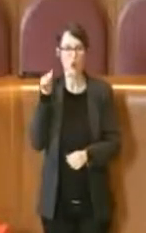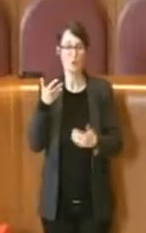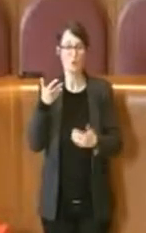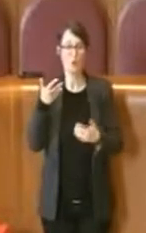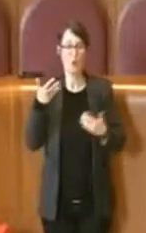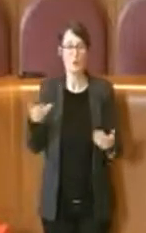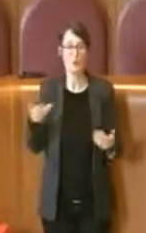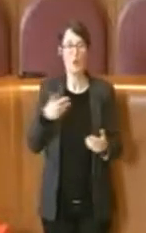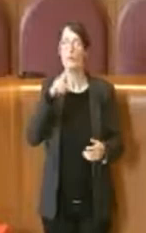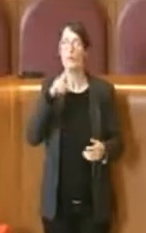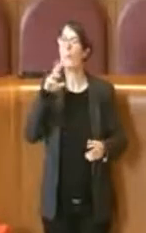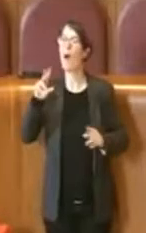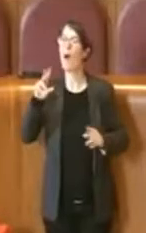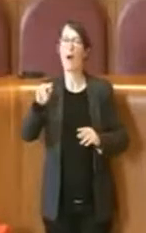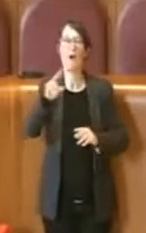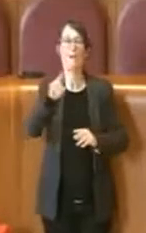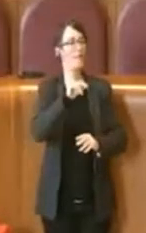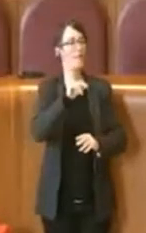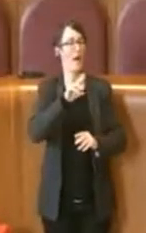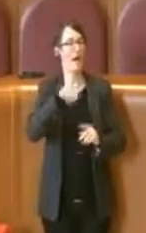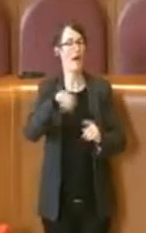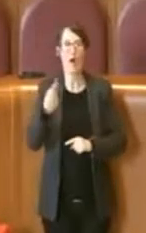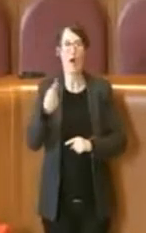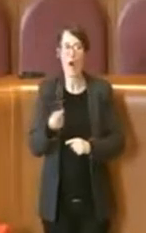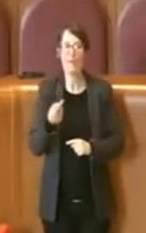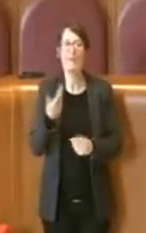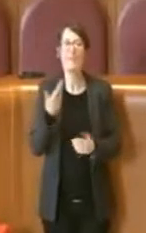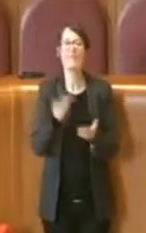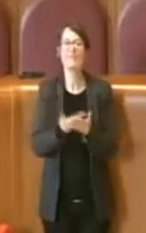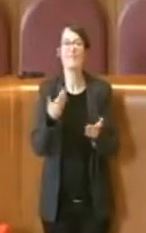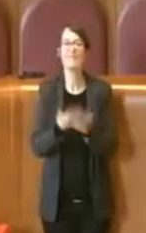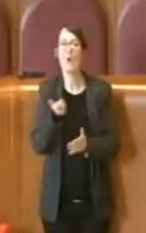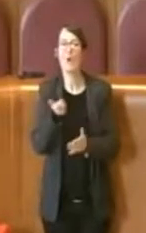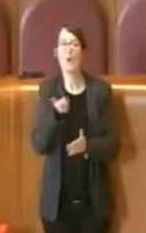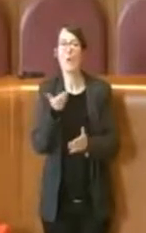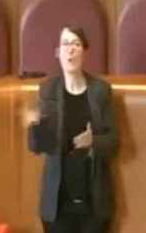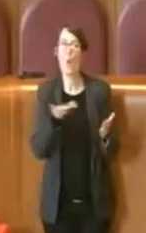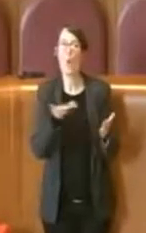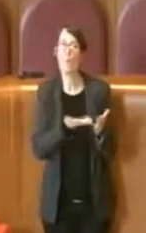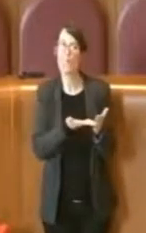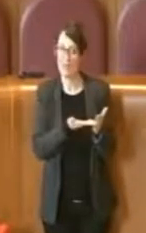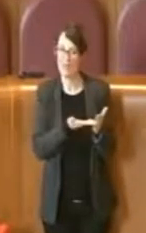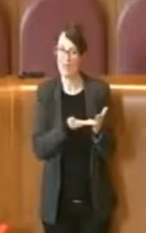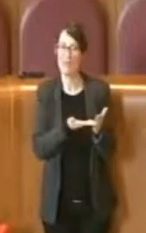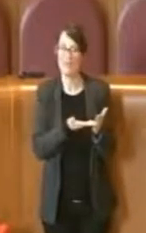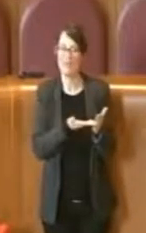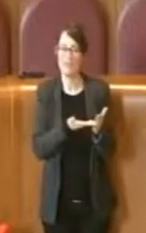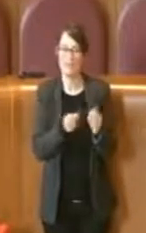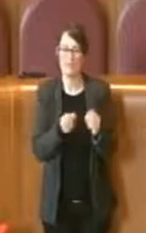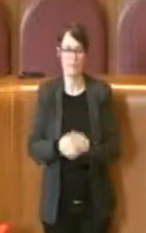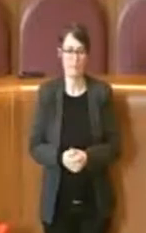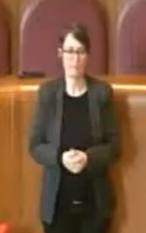parole, c'è la forza dei numeri, che sono quelli che rimangono sulla carta.